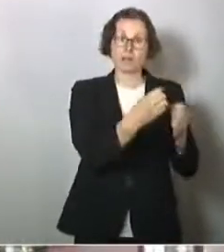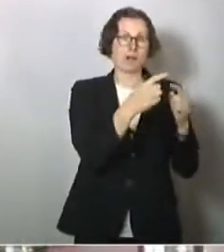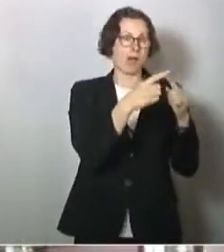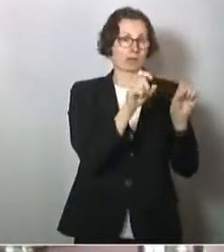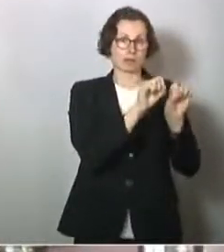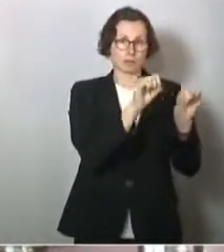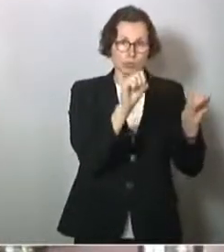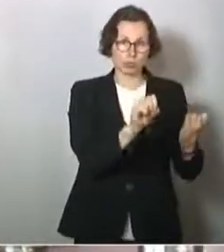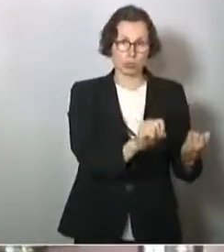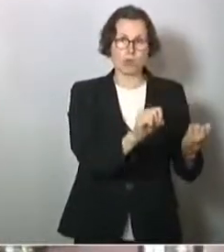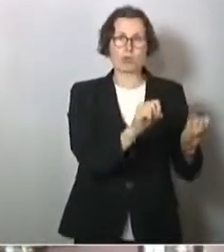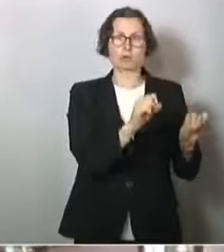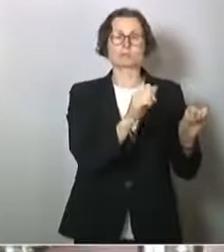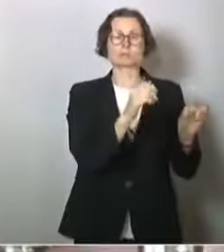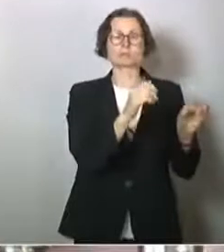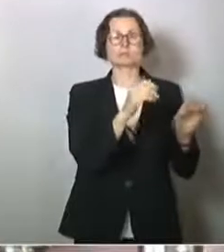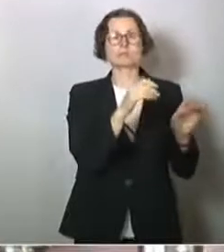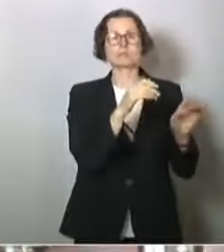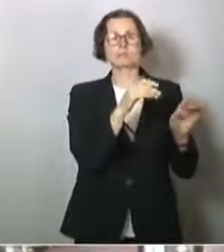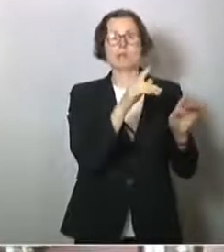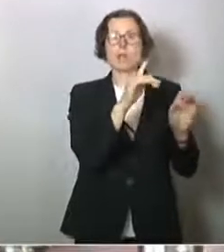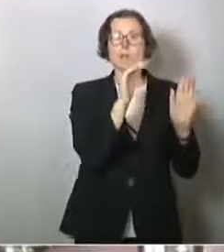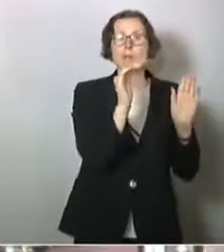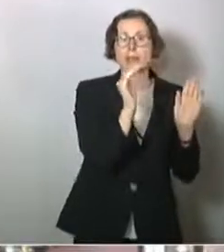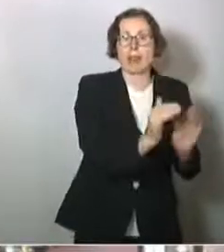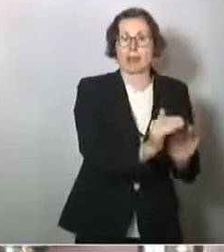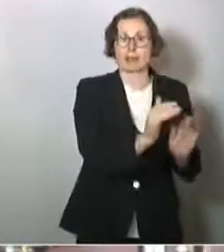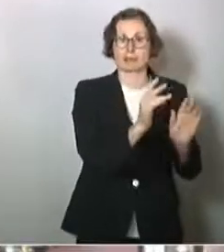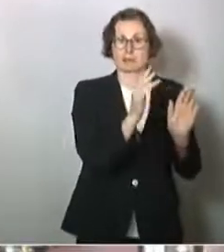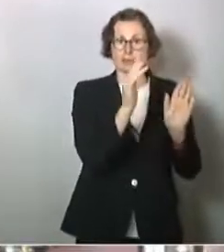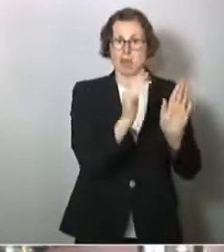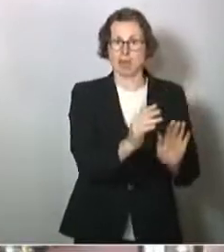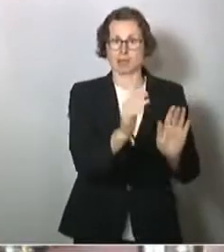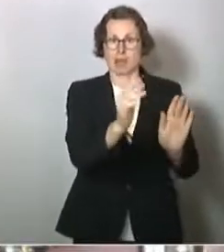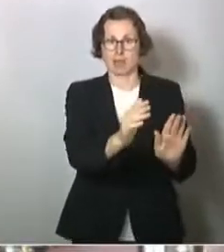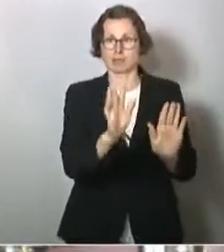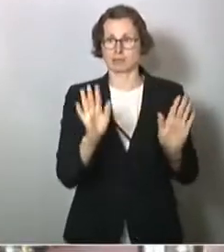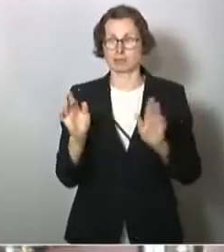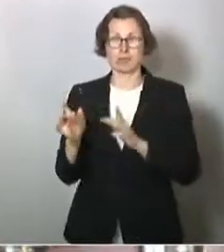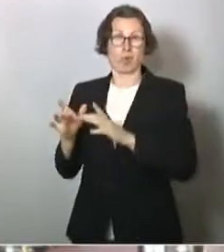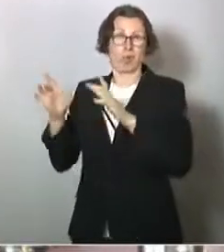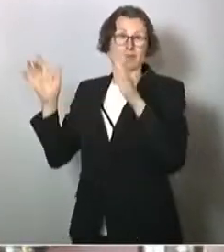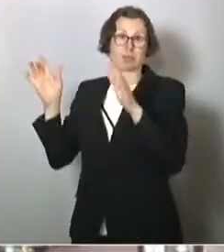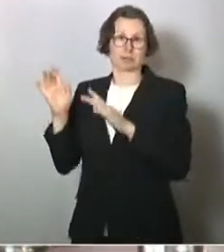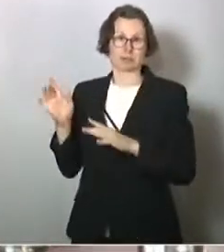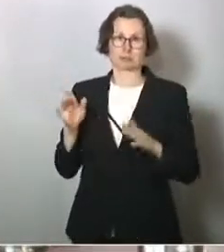anders strukturiert sind, viel auch in kleineren Einheiten funktionieren und es einen deutlich